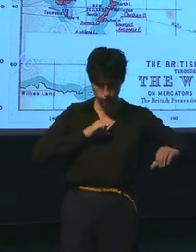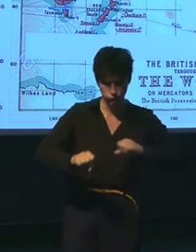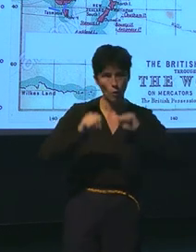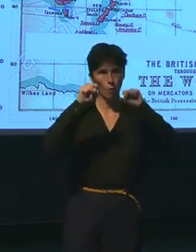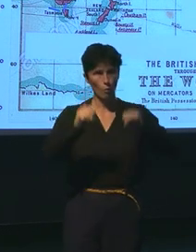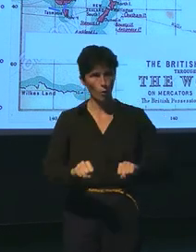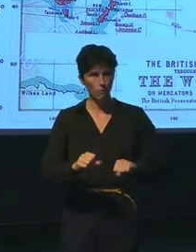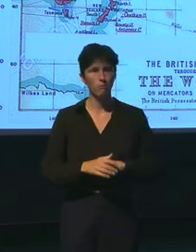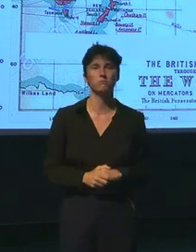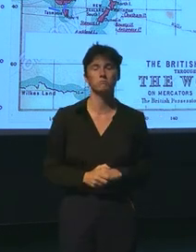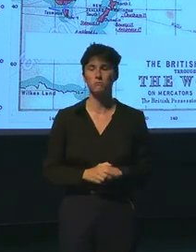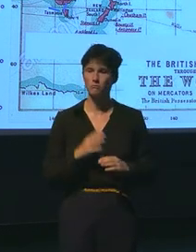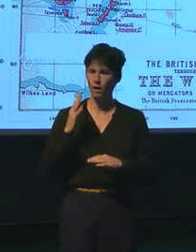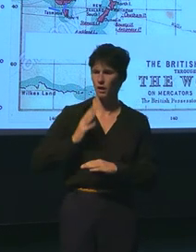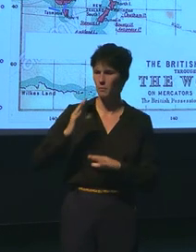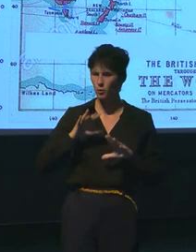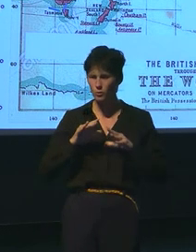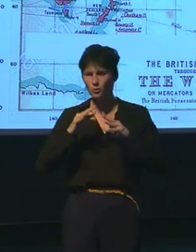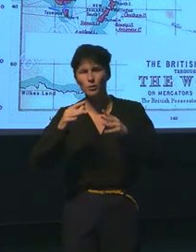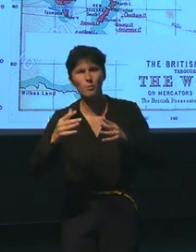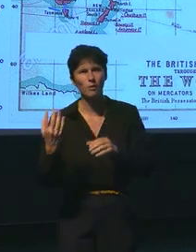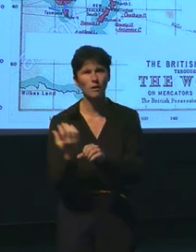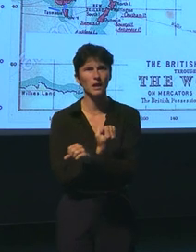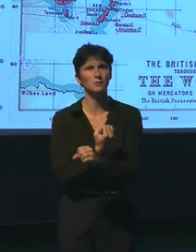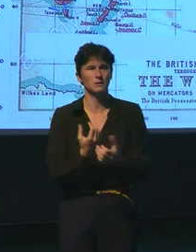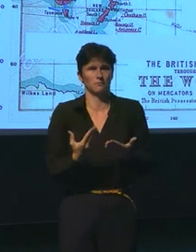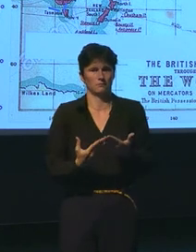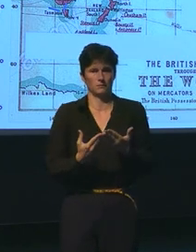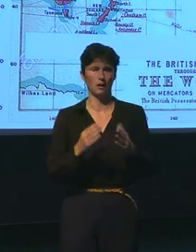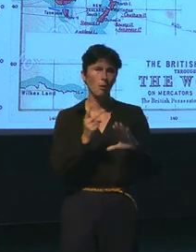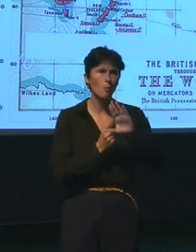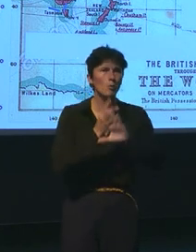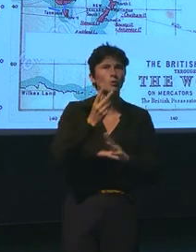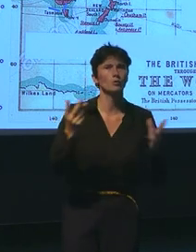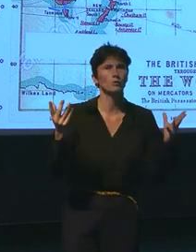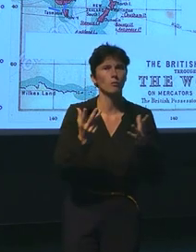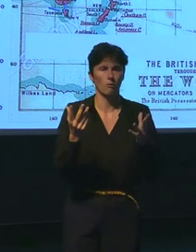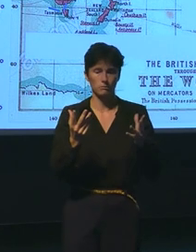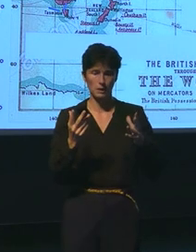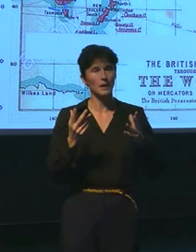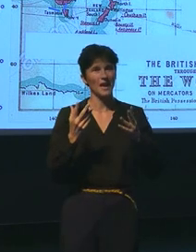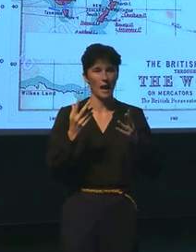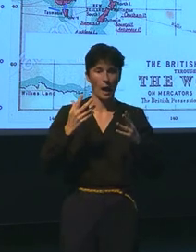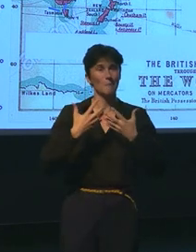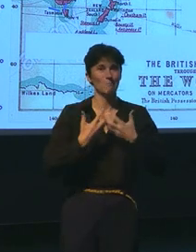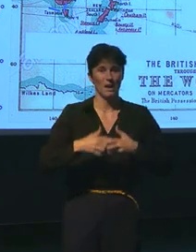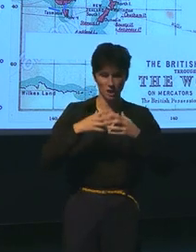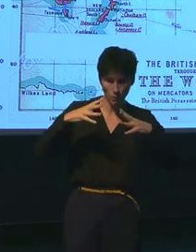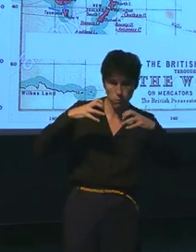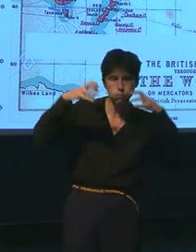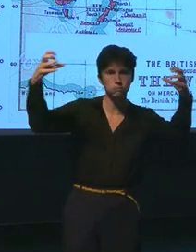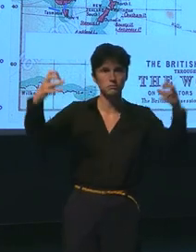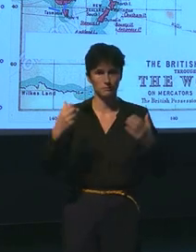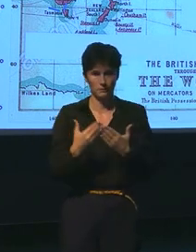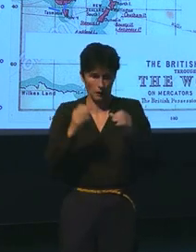Alors, comment, bien sûr, on va y relire,'est essentiellement la propulsion par les machines à vapeur qui était utilisée par l'utilisable